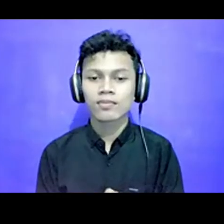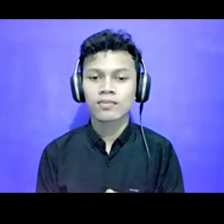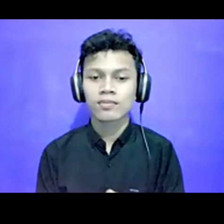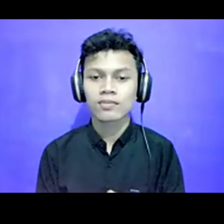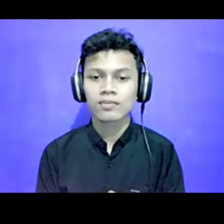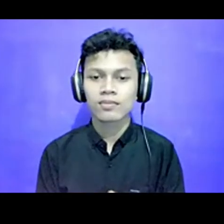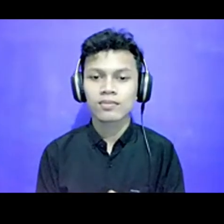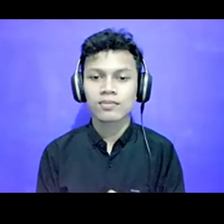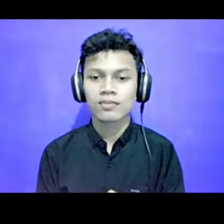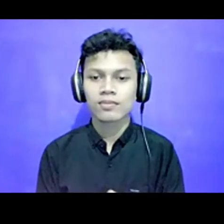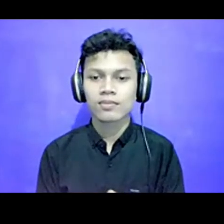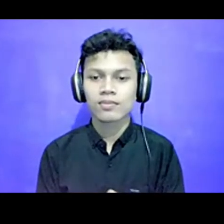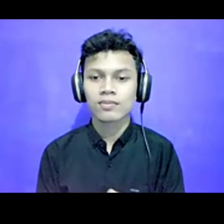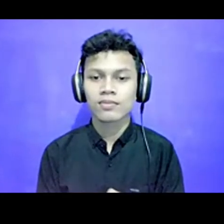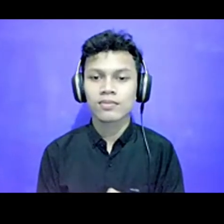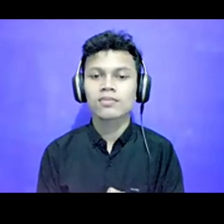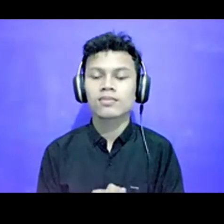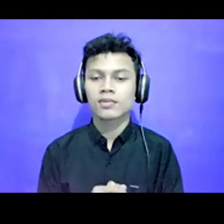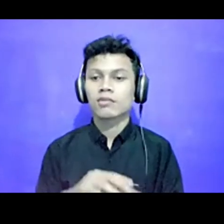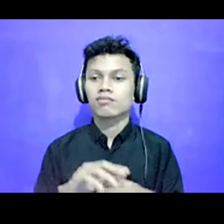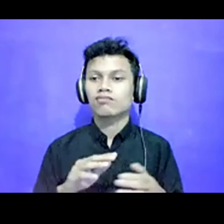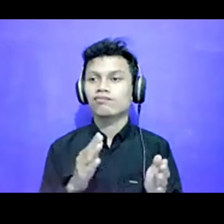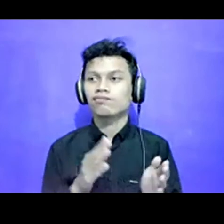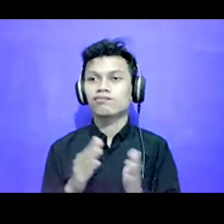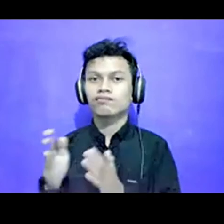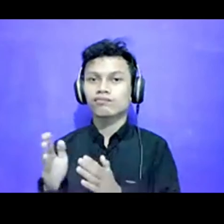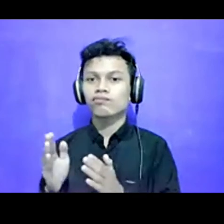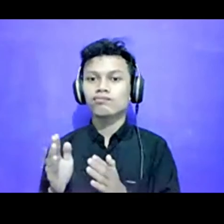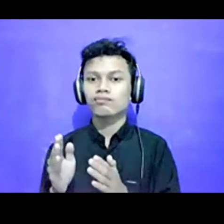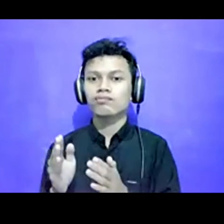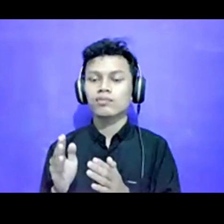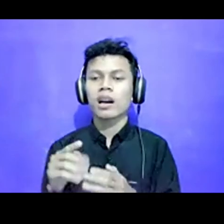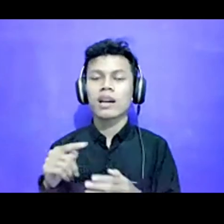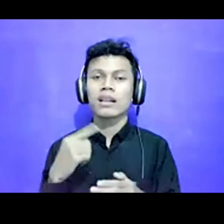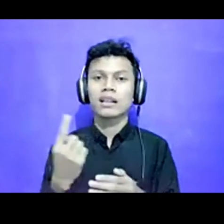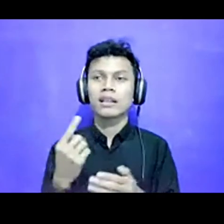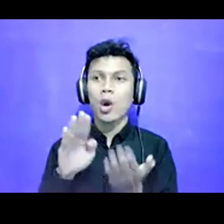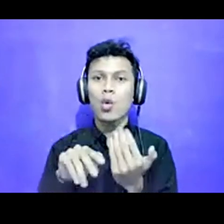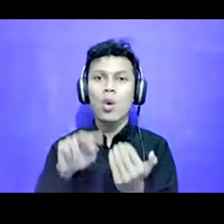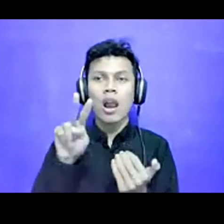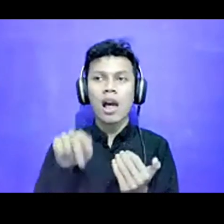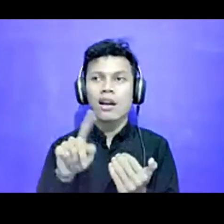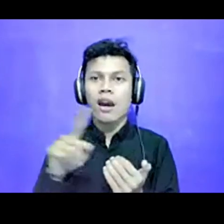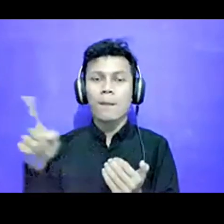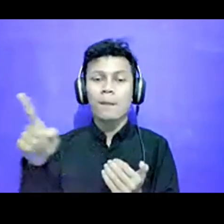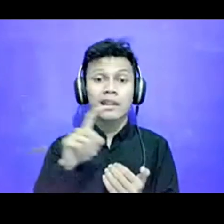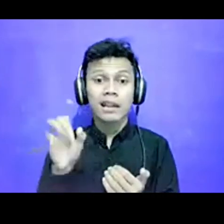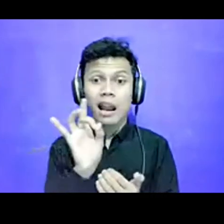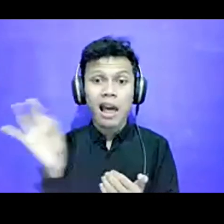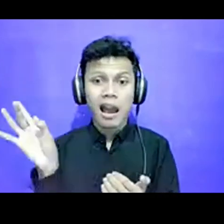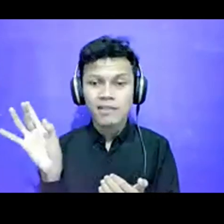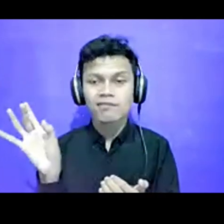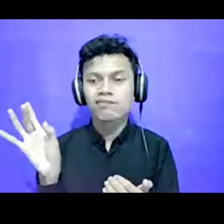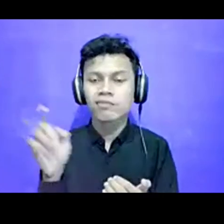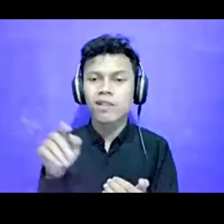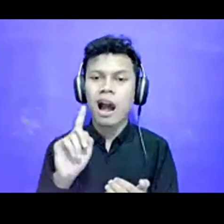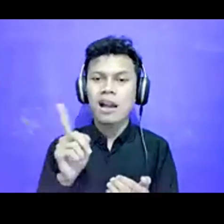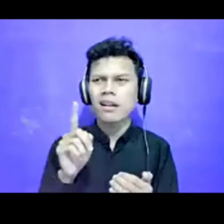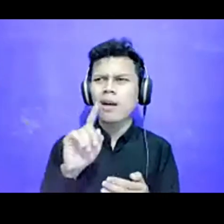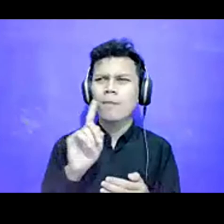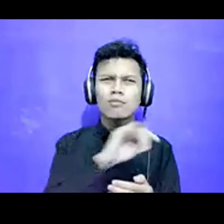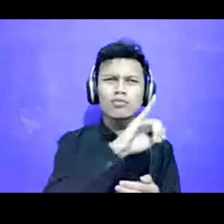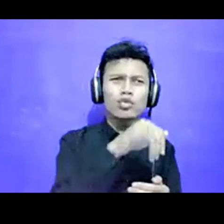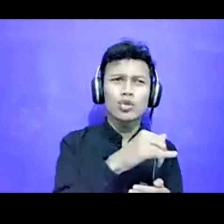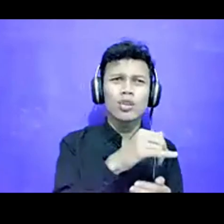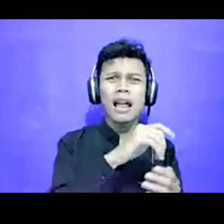apa namanya, soal visualisasi data yang kalau datanya kualitatif. Kemudian ada pertanyaan juga ada apa yang membedakan jurnal data dengan